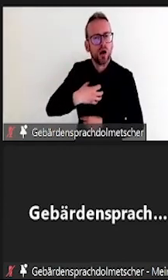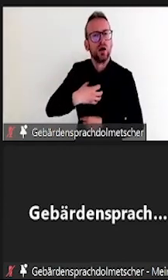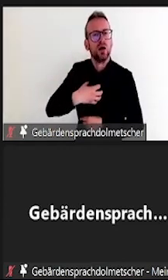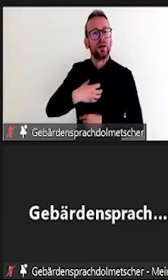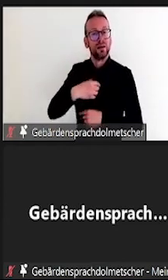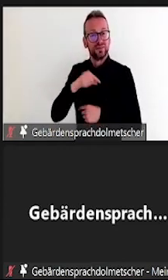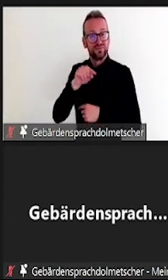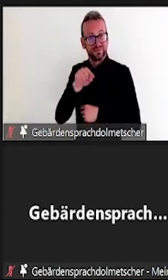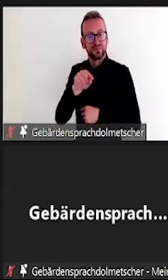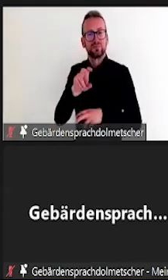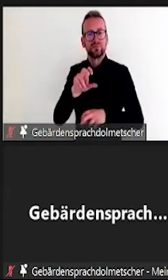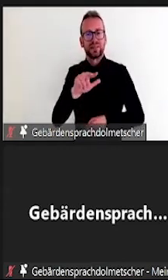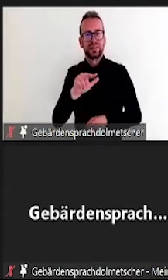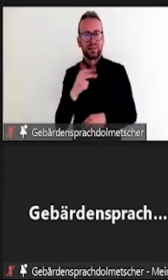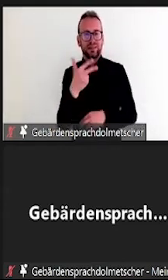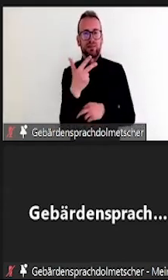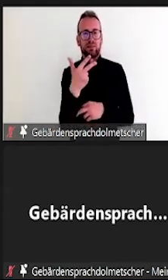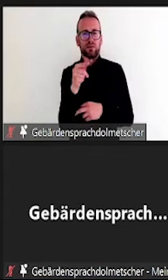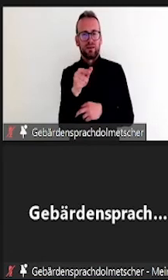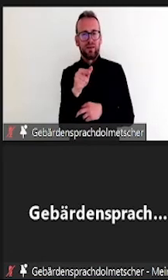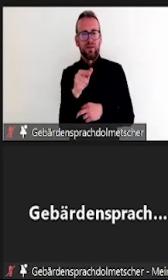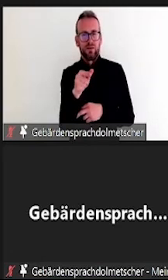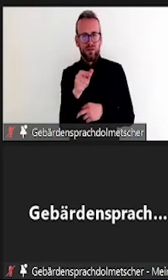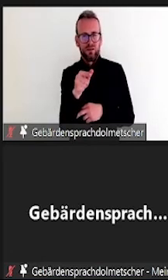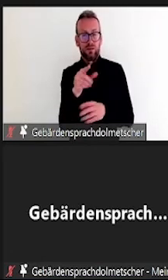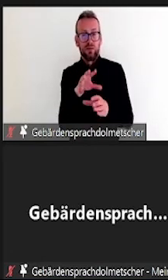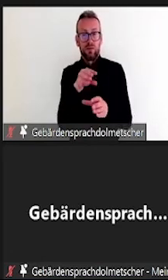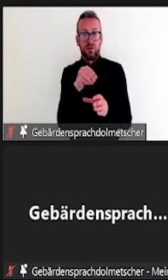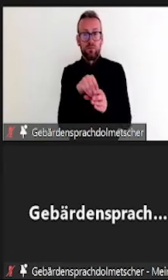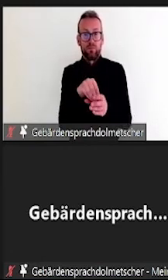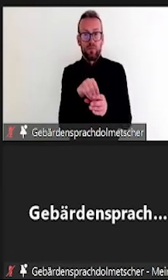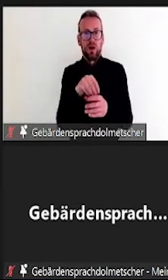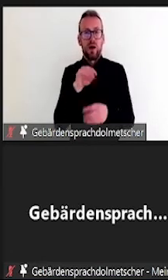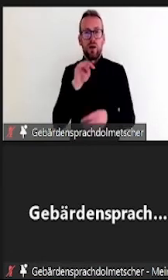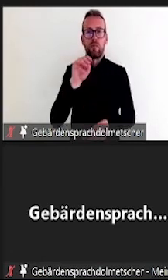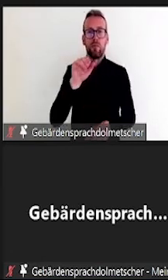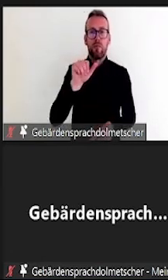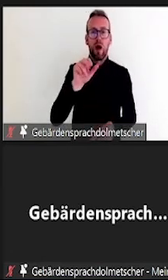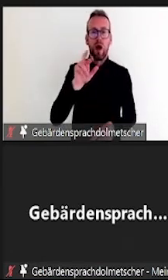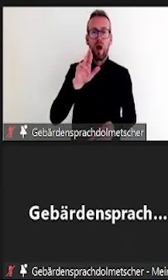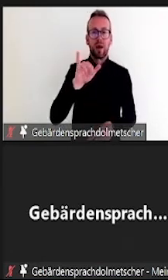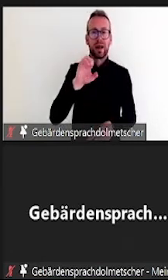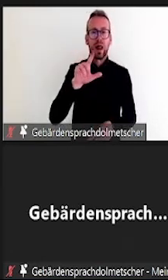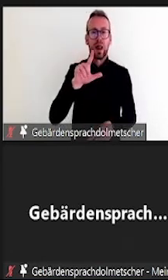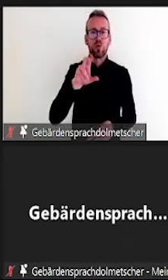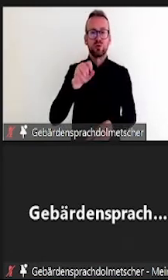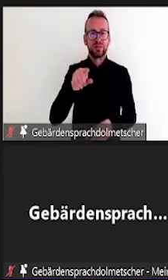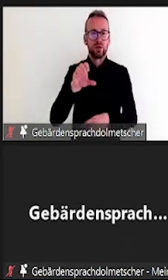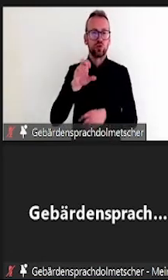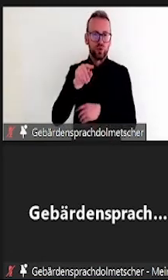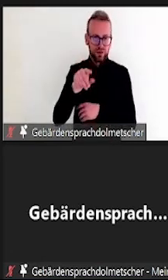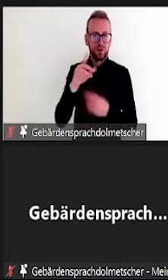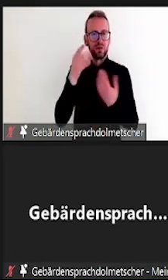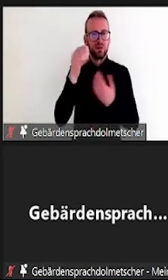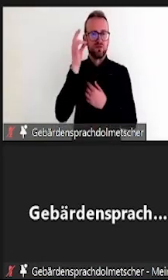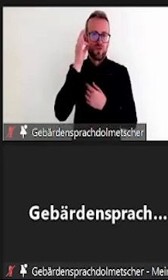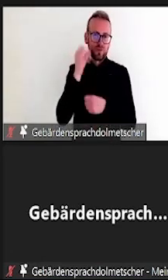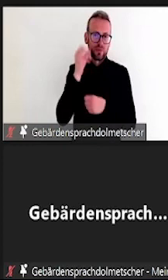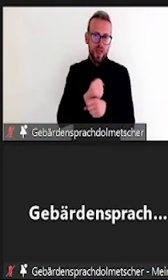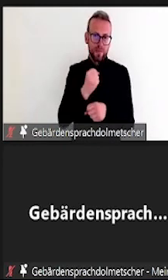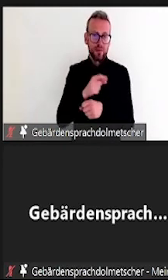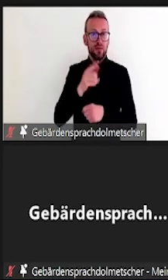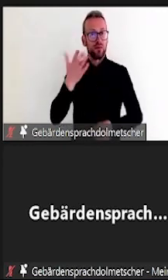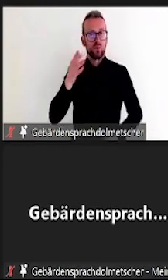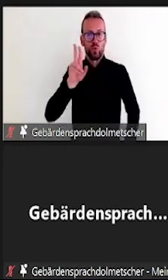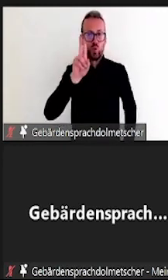Unbehindertenrechtskonvention die Thematik inklusiver und Chancengleichprüfen beleuchten und dafür die beiden Konzepte Barrierefreiheit und angemessene